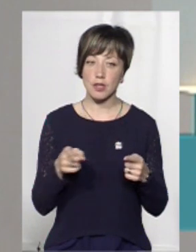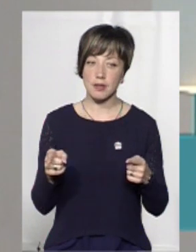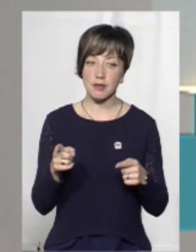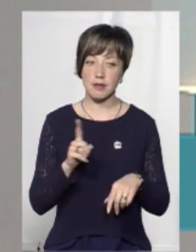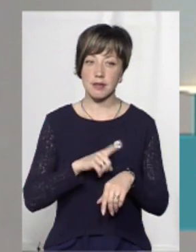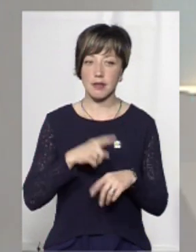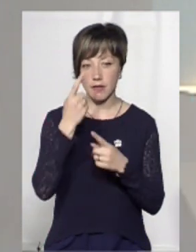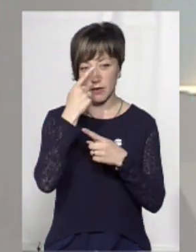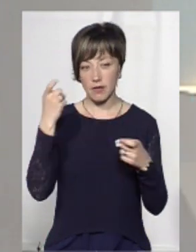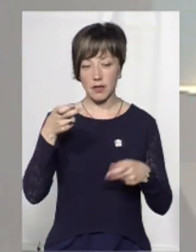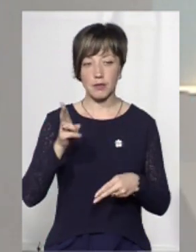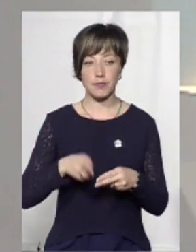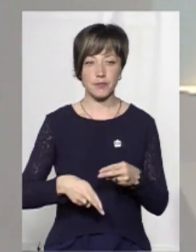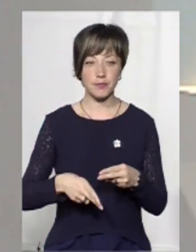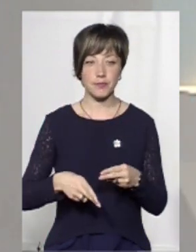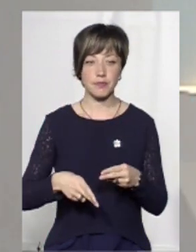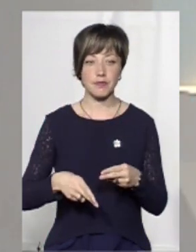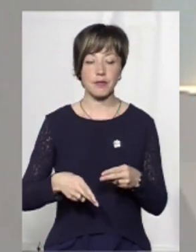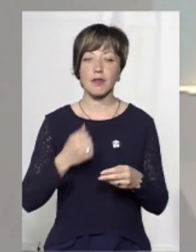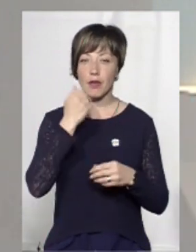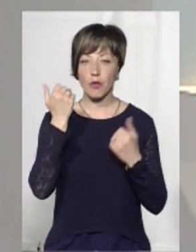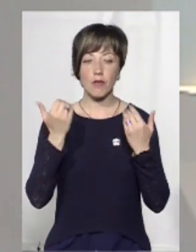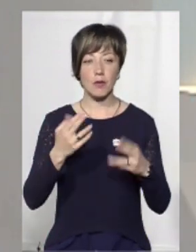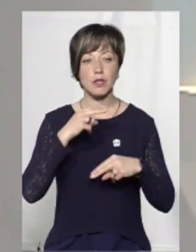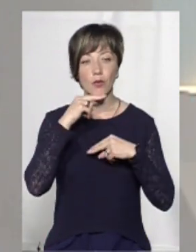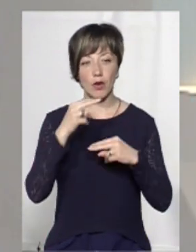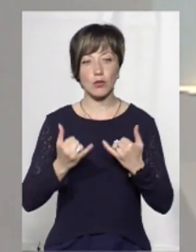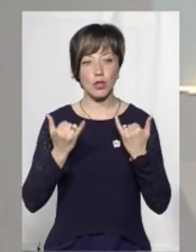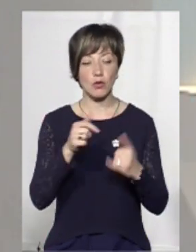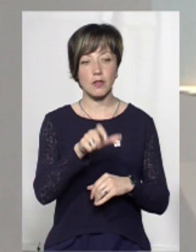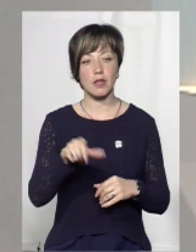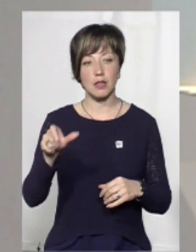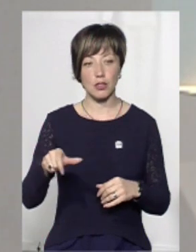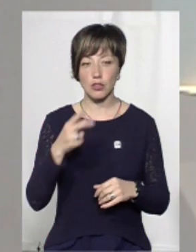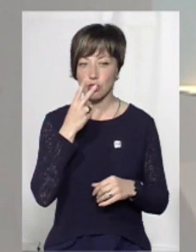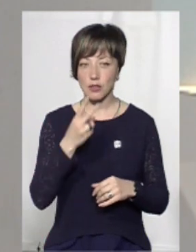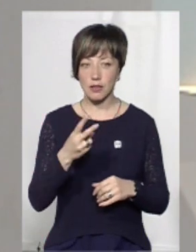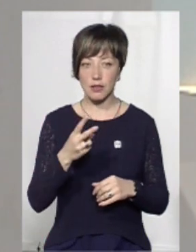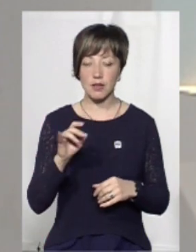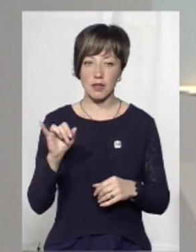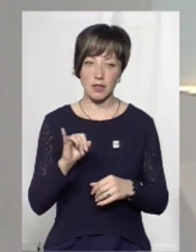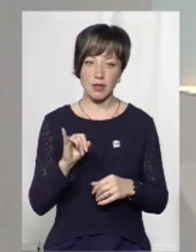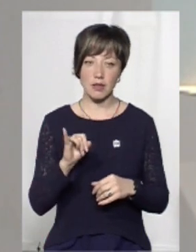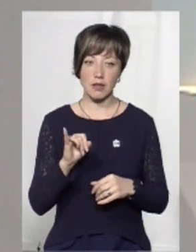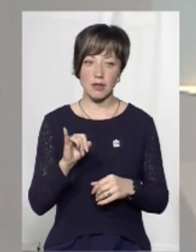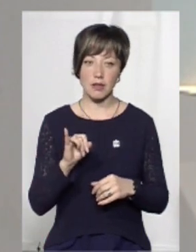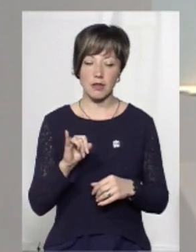в ефірі добігає кінця. Дякую вам за увагу, шановні глядачі. І